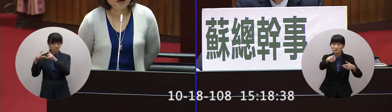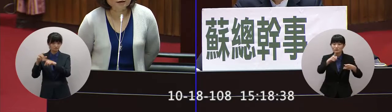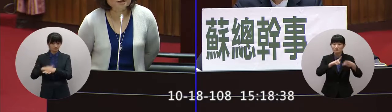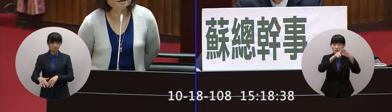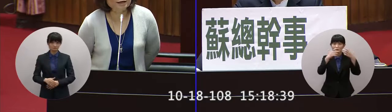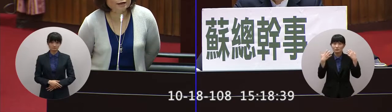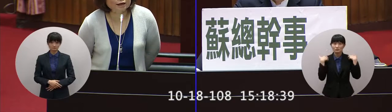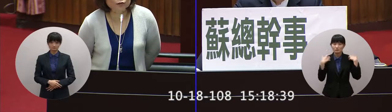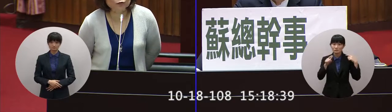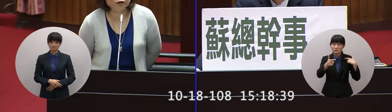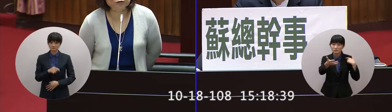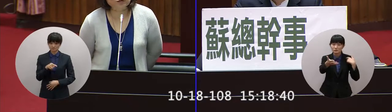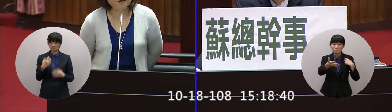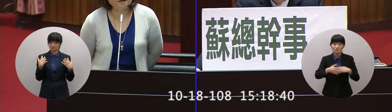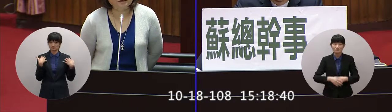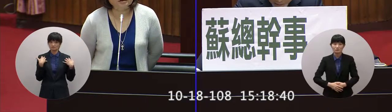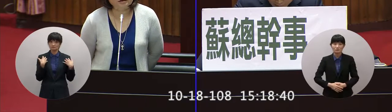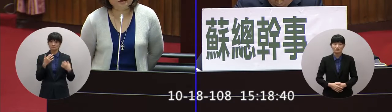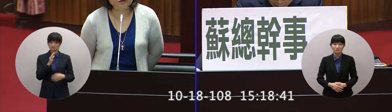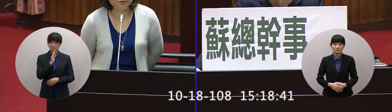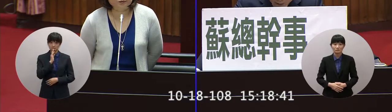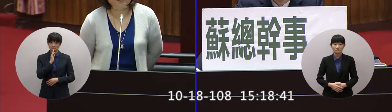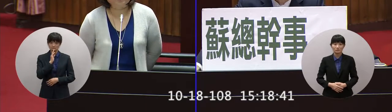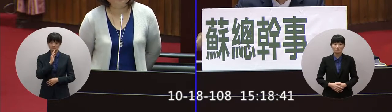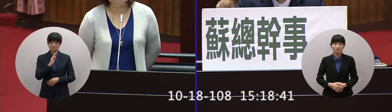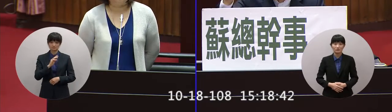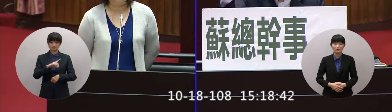嗎這個業務的主管機關